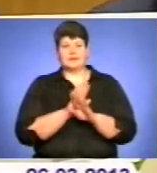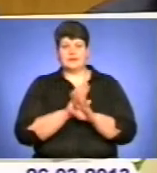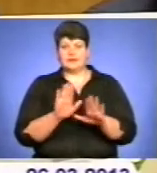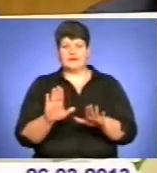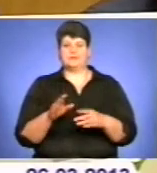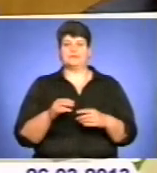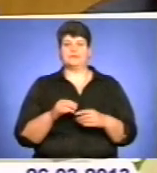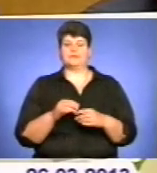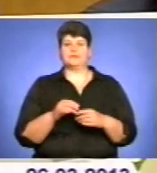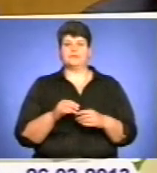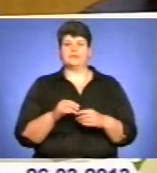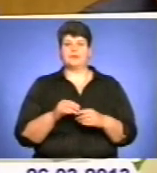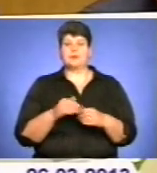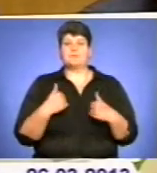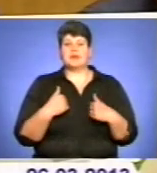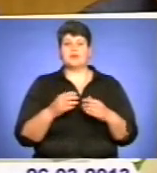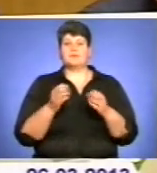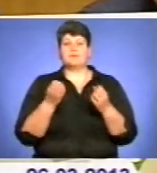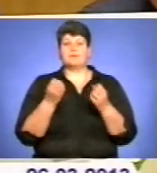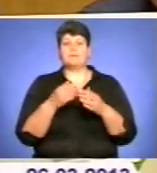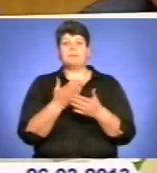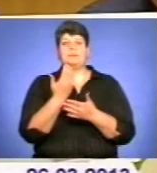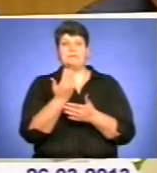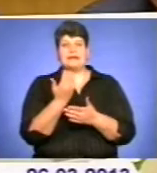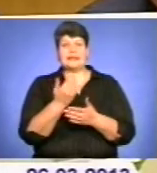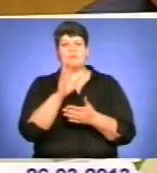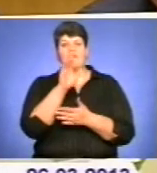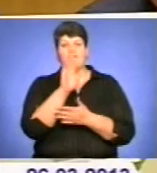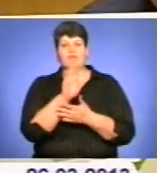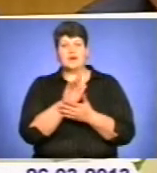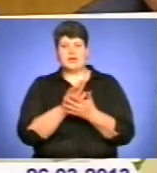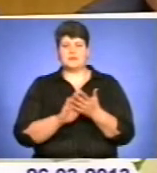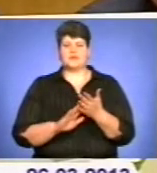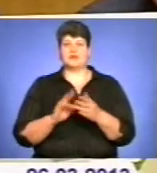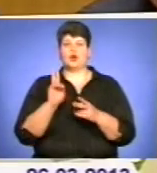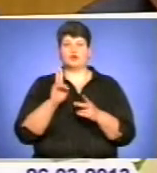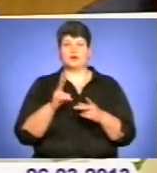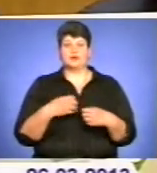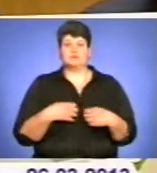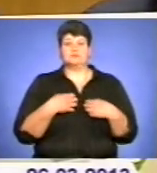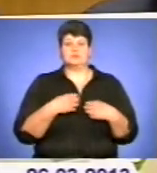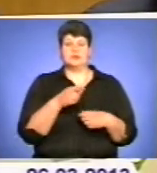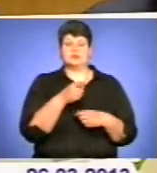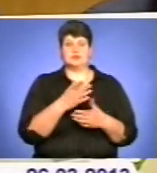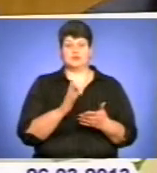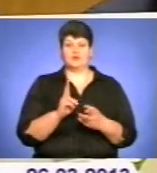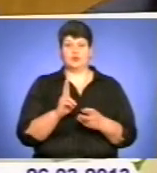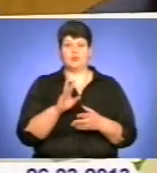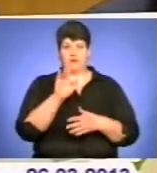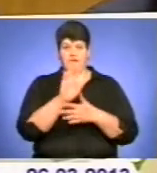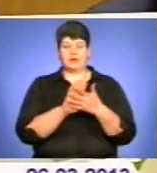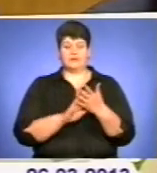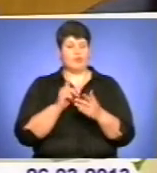них не давимо. Ми перед ними вибачимося, хто їх влякав, обов'язково вибачився, ми так